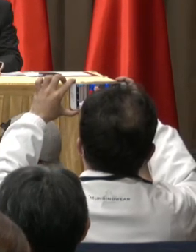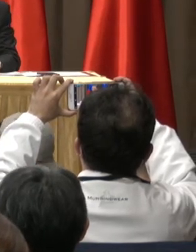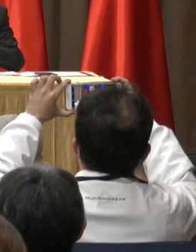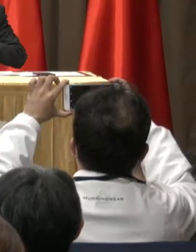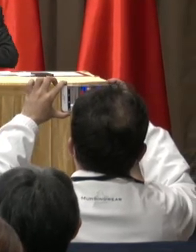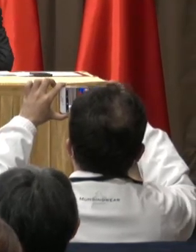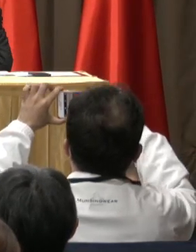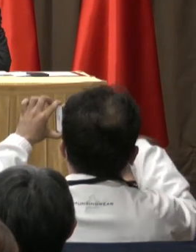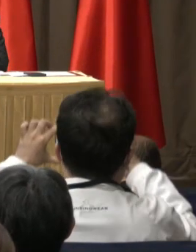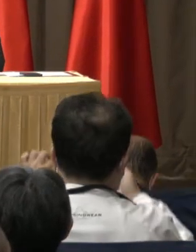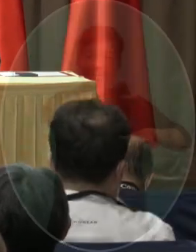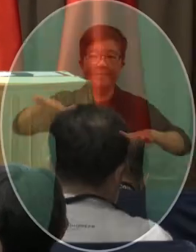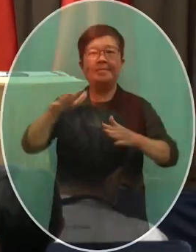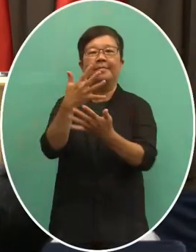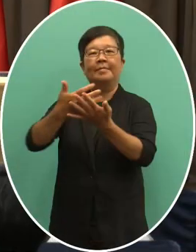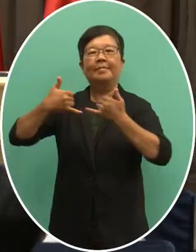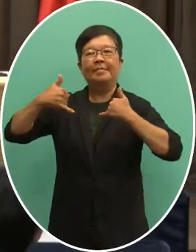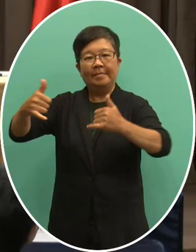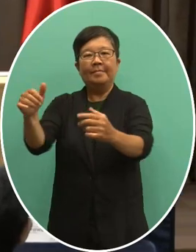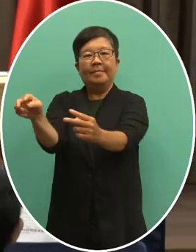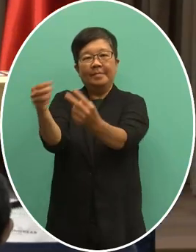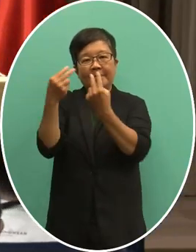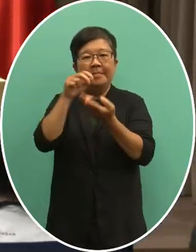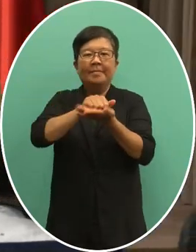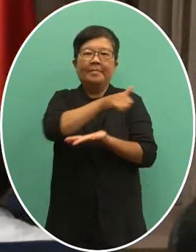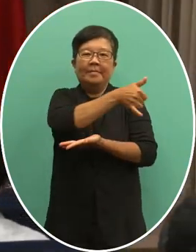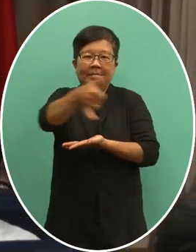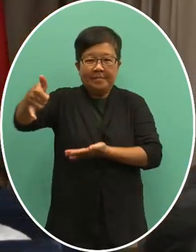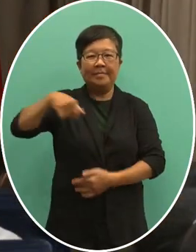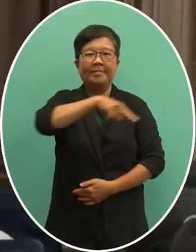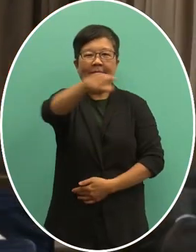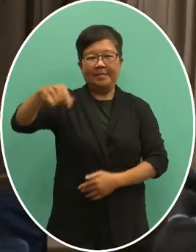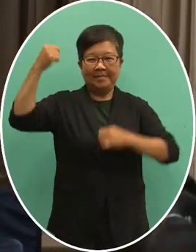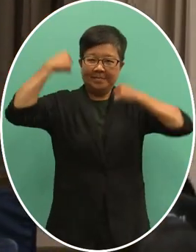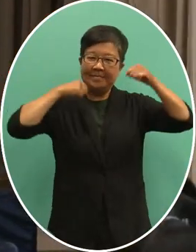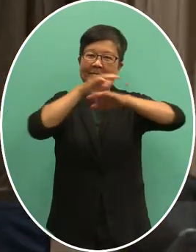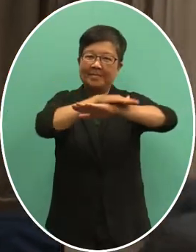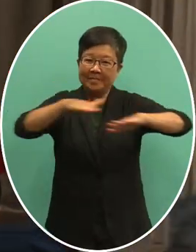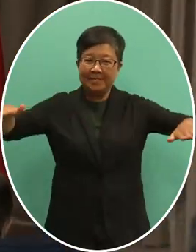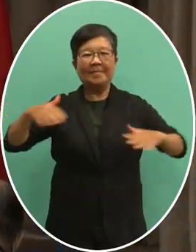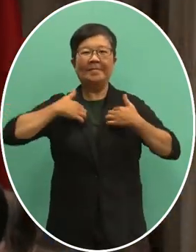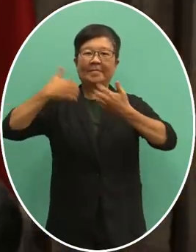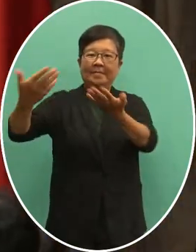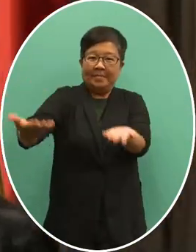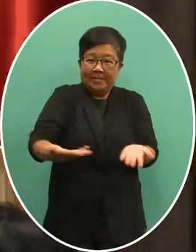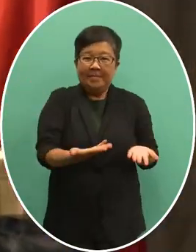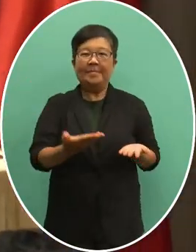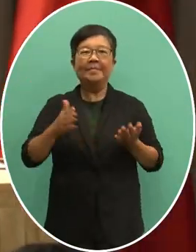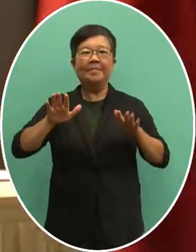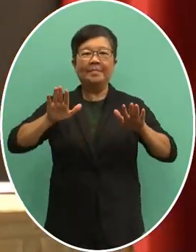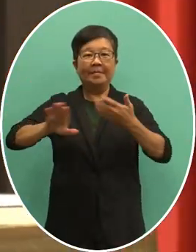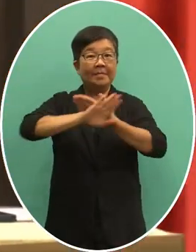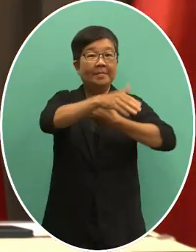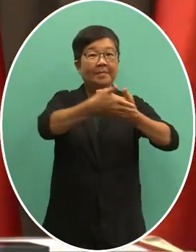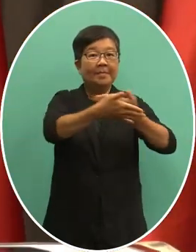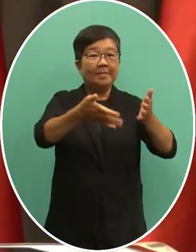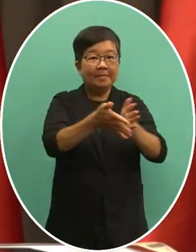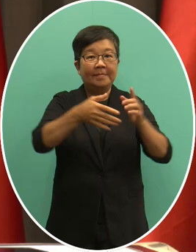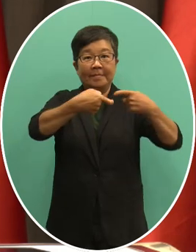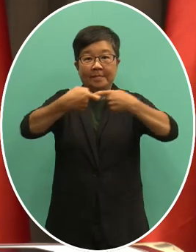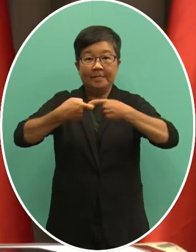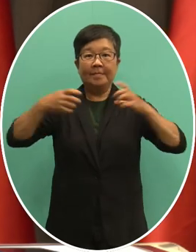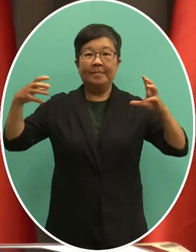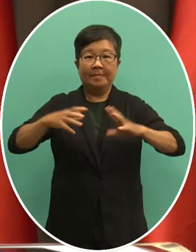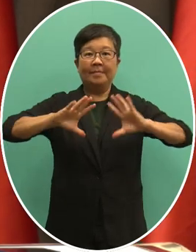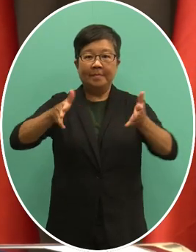各位在现场以及线上出席的记者媒体朋友大家早安欢迎出席今天外交部的联合国案